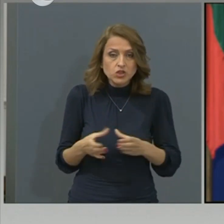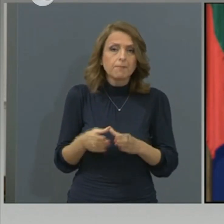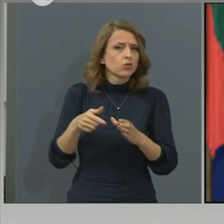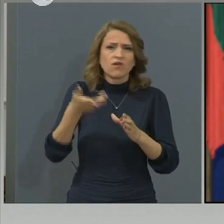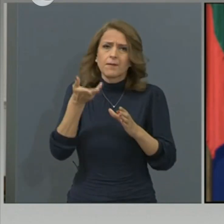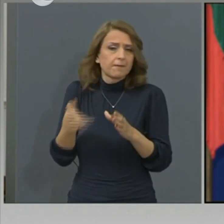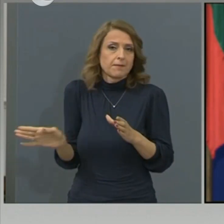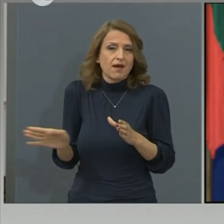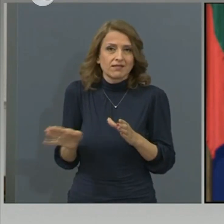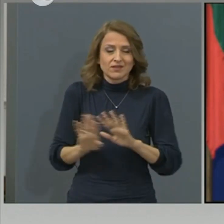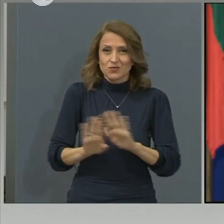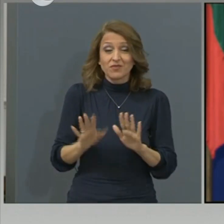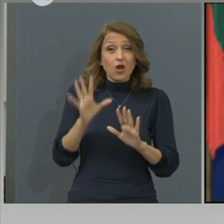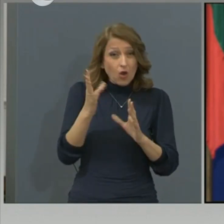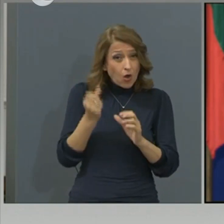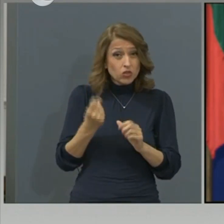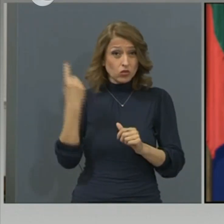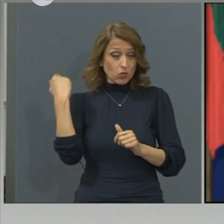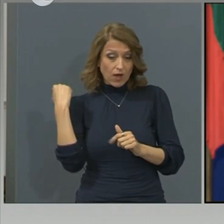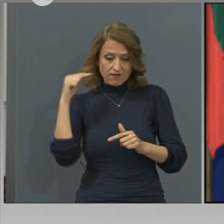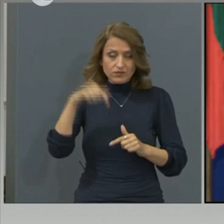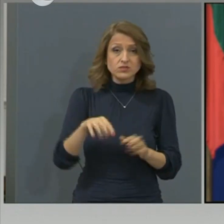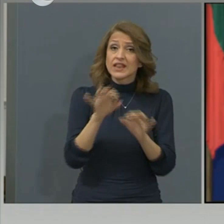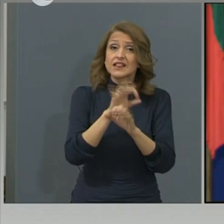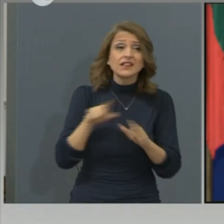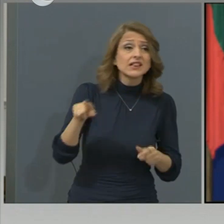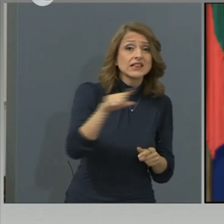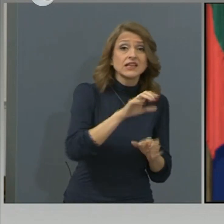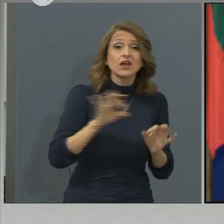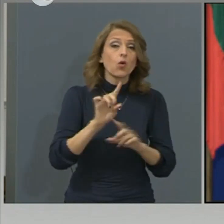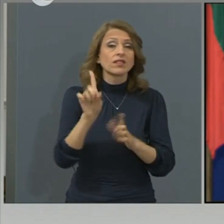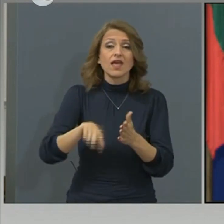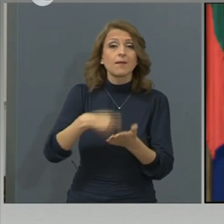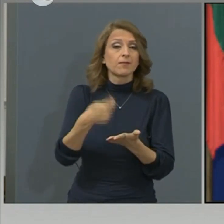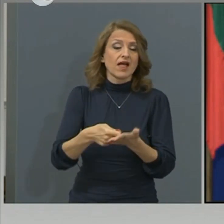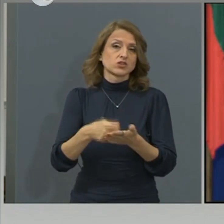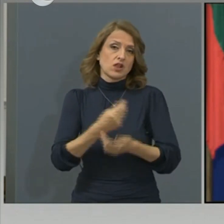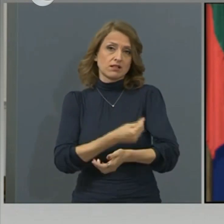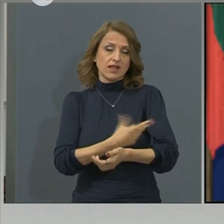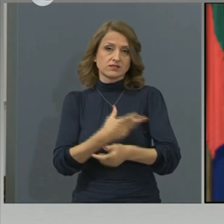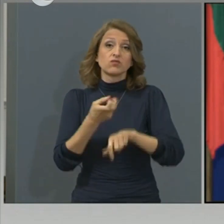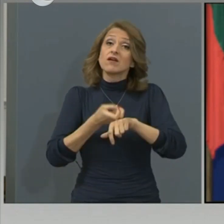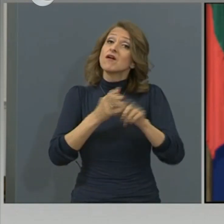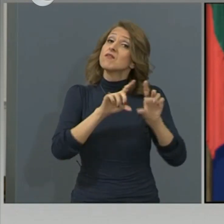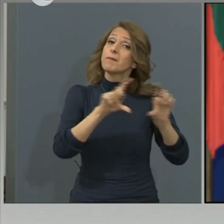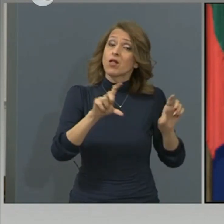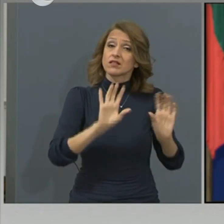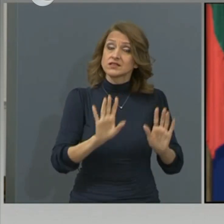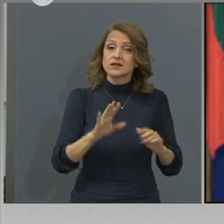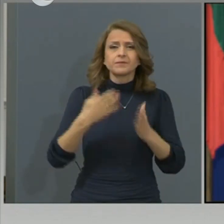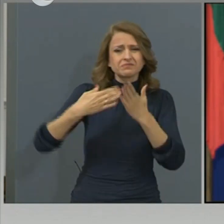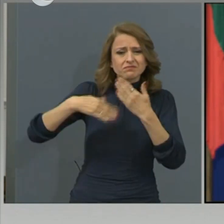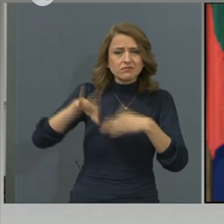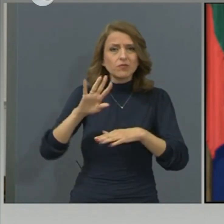От тогава никой никога не е плащал тестове в болница. А повечето тестове, с които работи Военно-медицинска